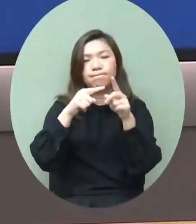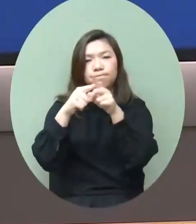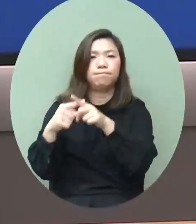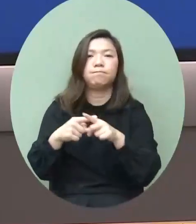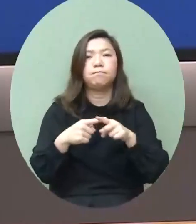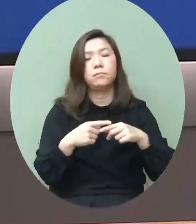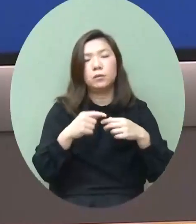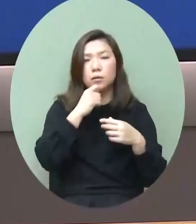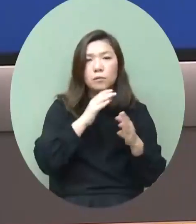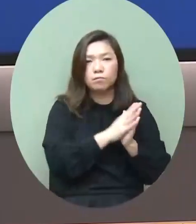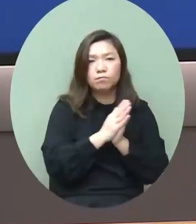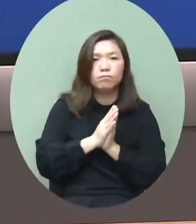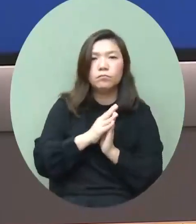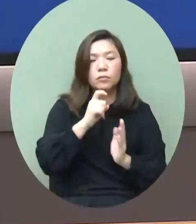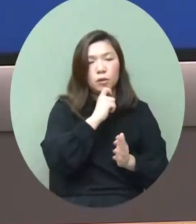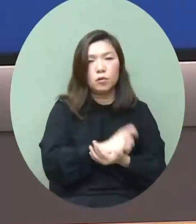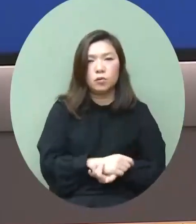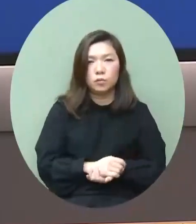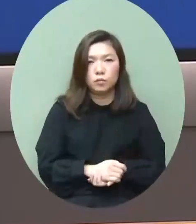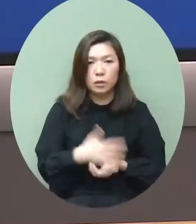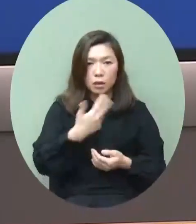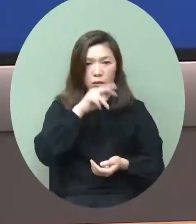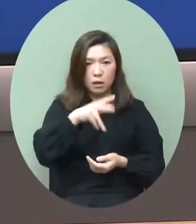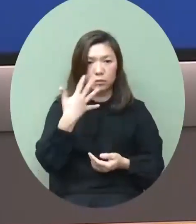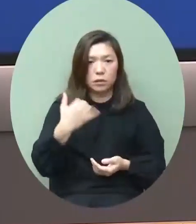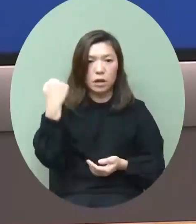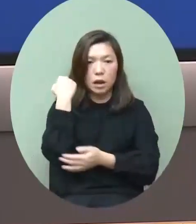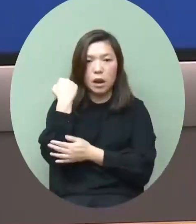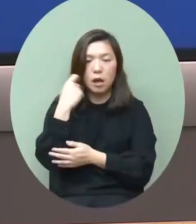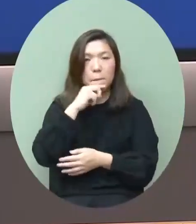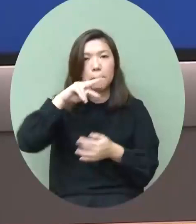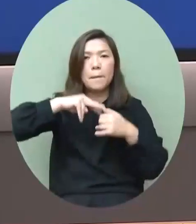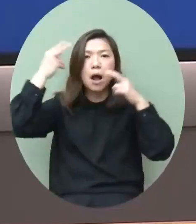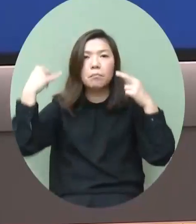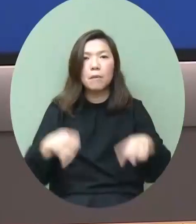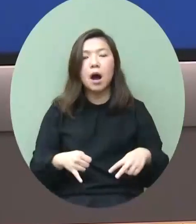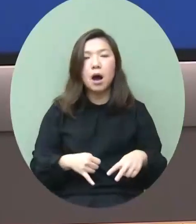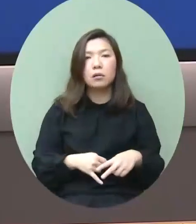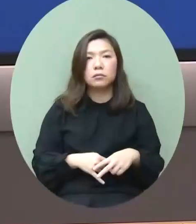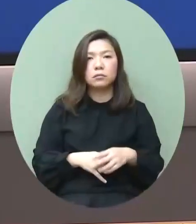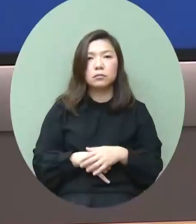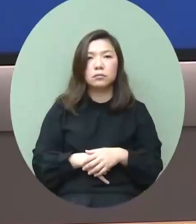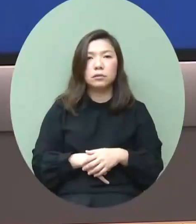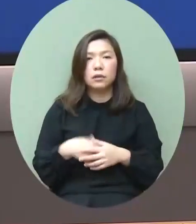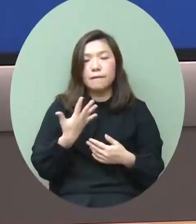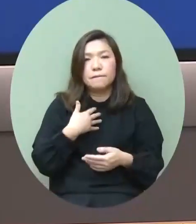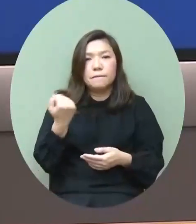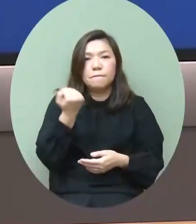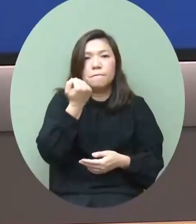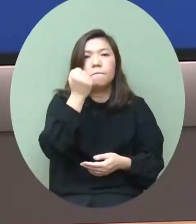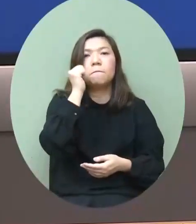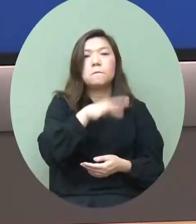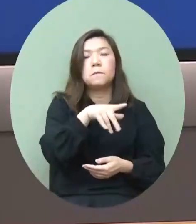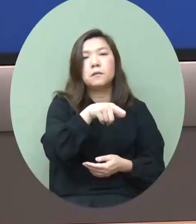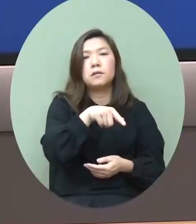這些措施當我們看到自己的能力難以應變的時候我們也馬上向中央